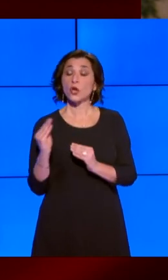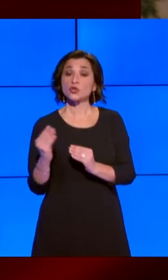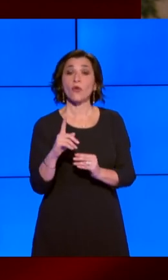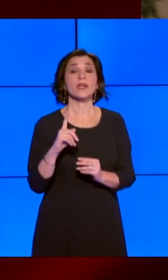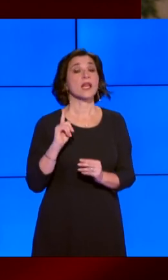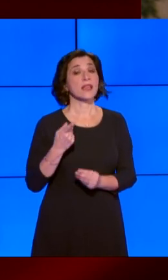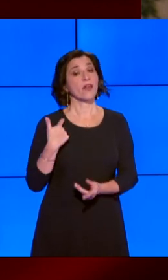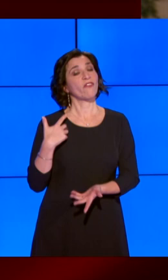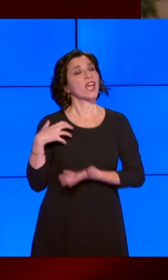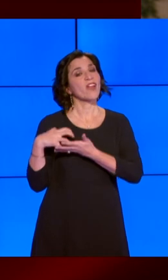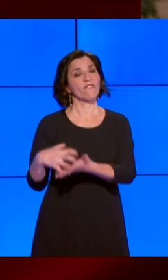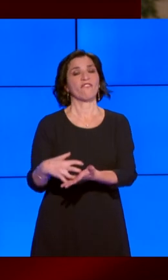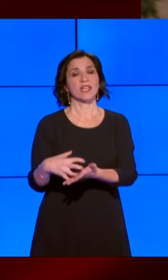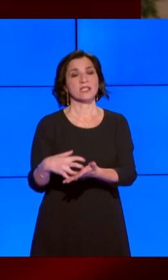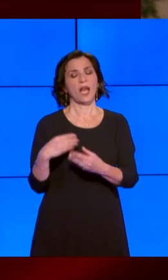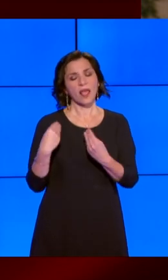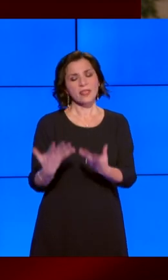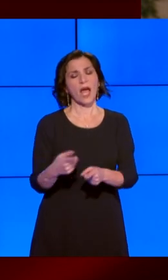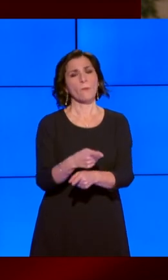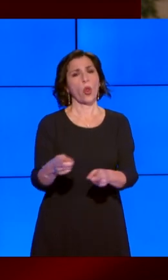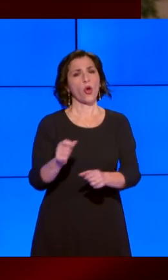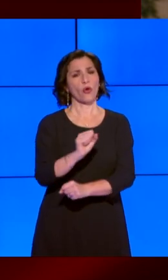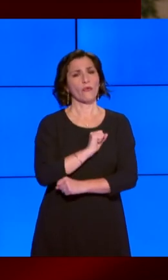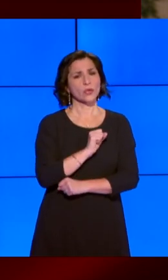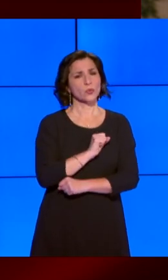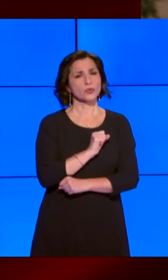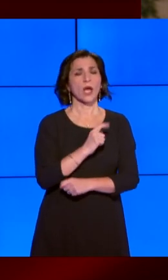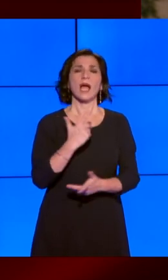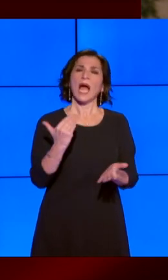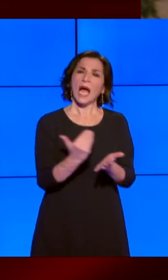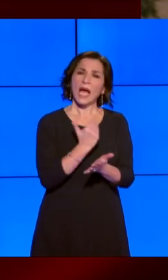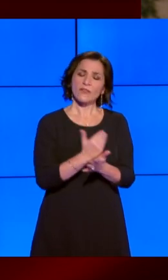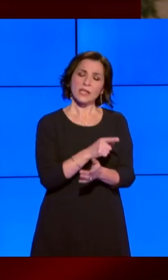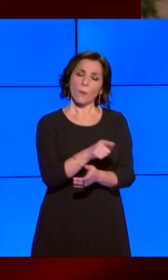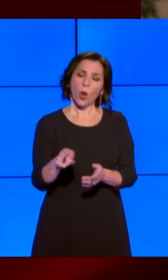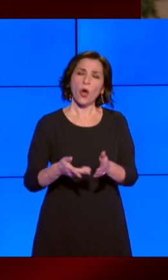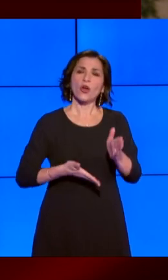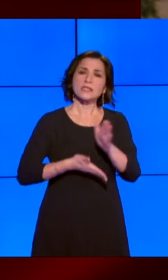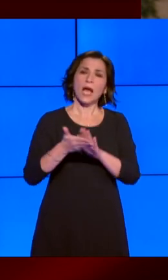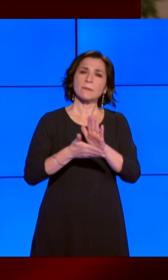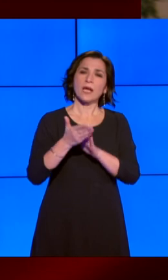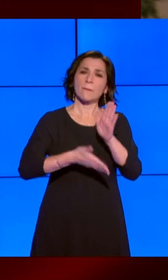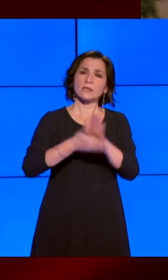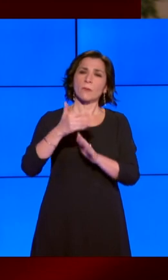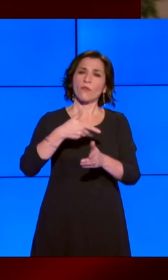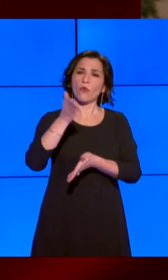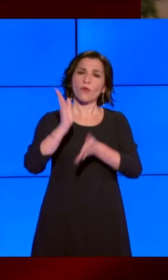loro fiducia, anche per evitare l'esodo verso l'estero. Diamo loro occasione di lavoro,